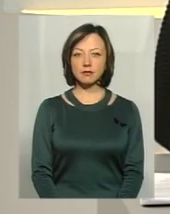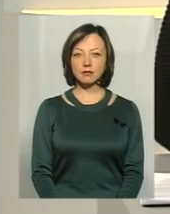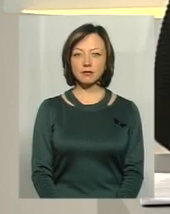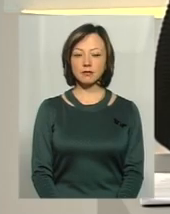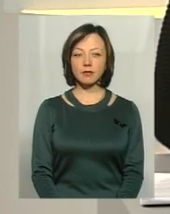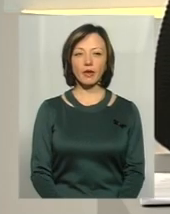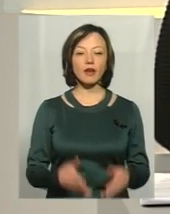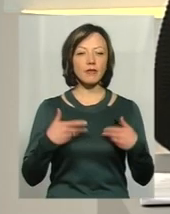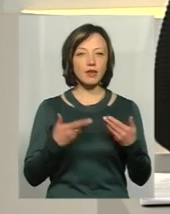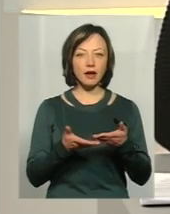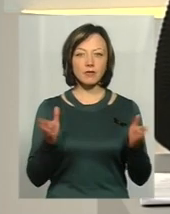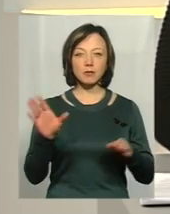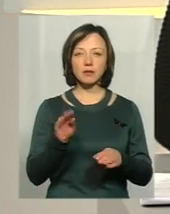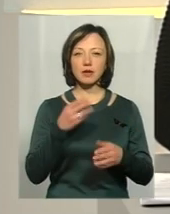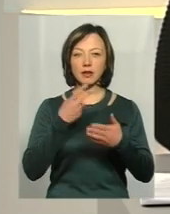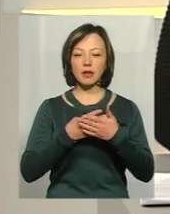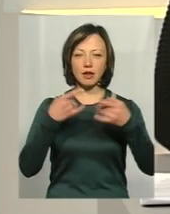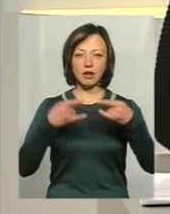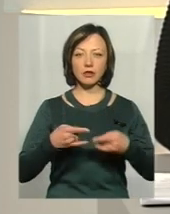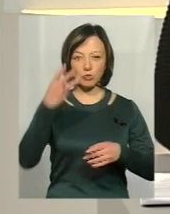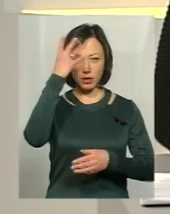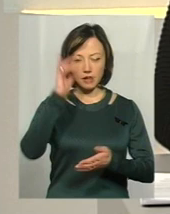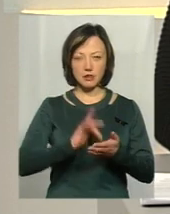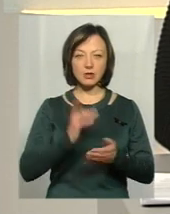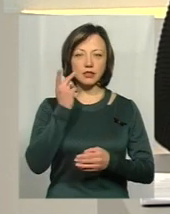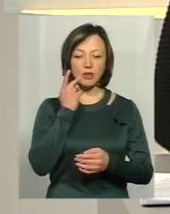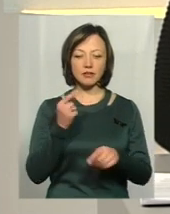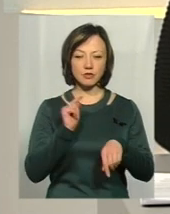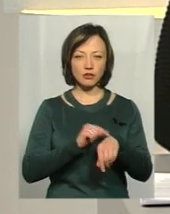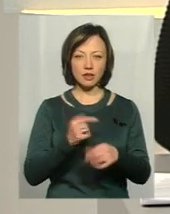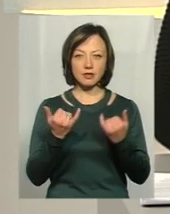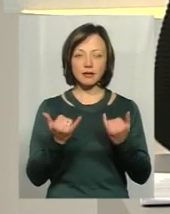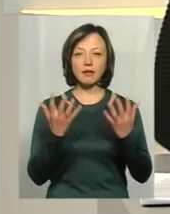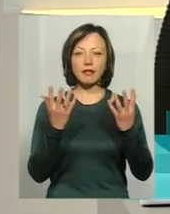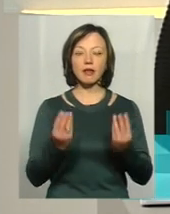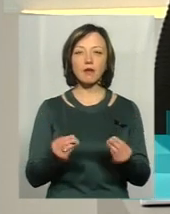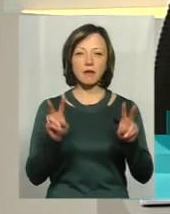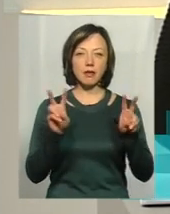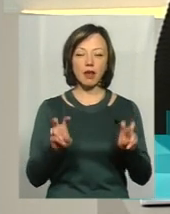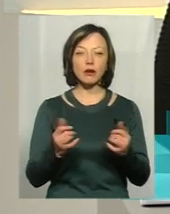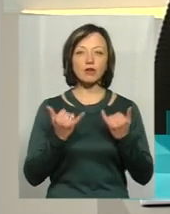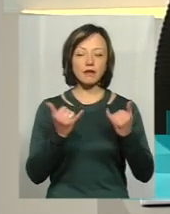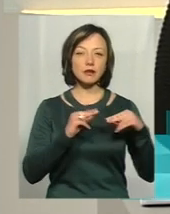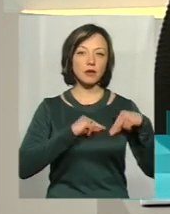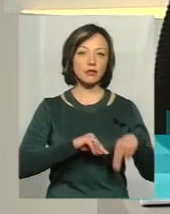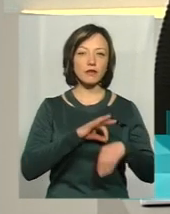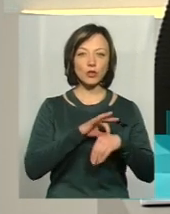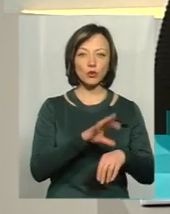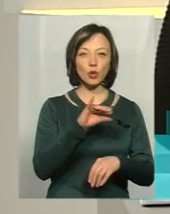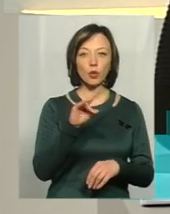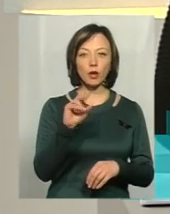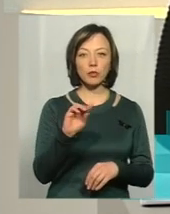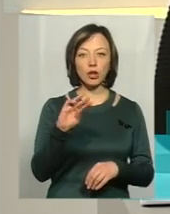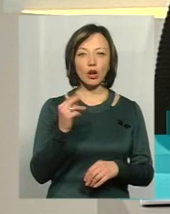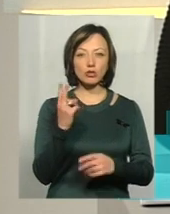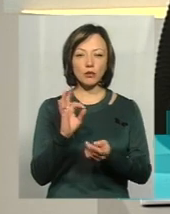Мої вітання усім телегрят з дичам Поділля Центр. Як завжди у цей час, тема дня. Сьогодні для вас у студії працює ведуча юна